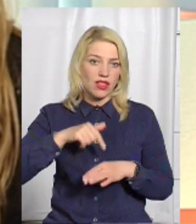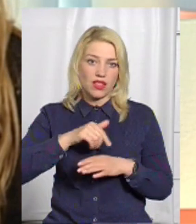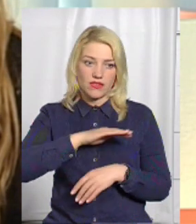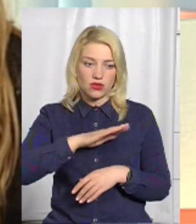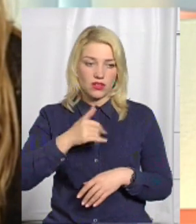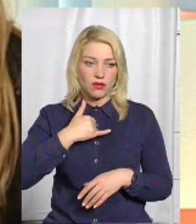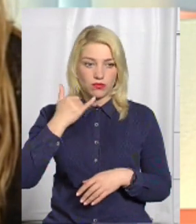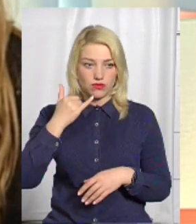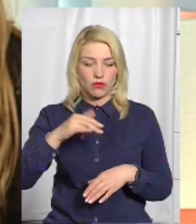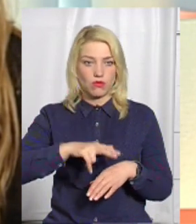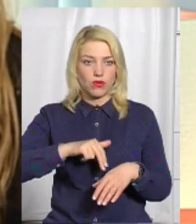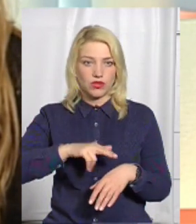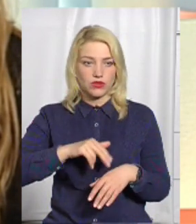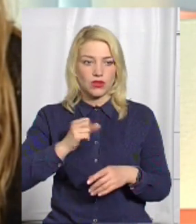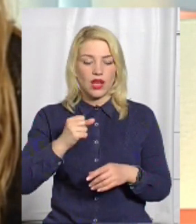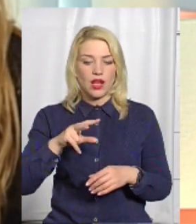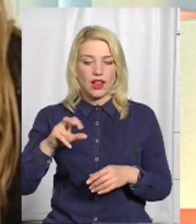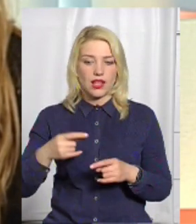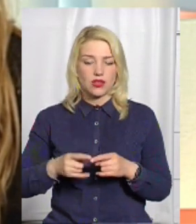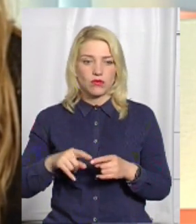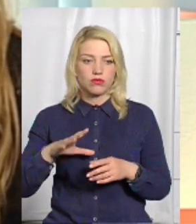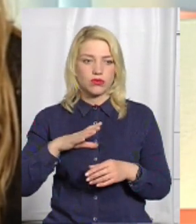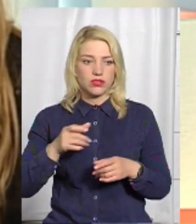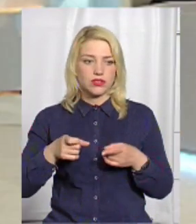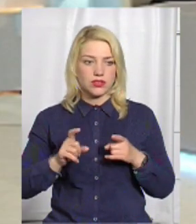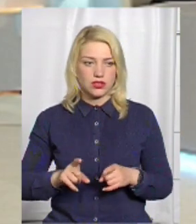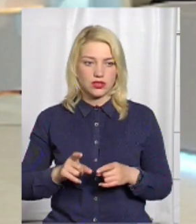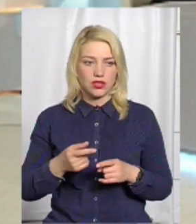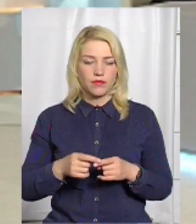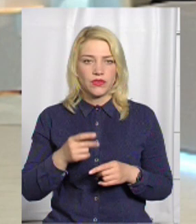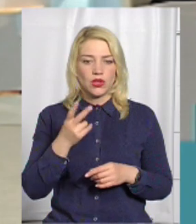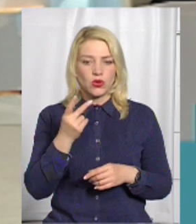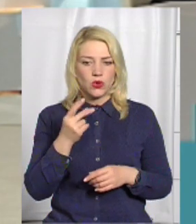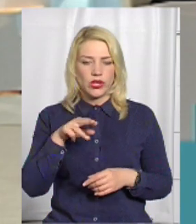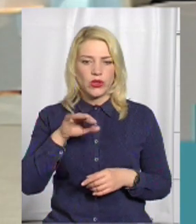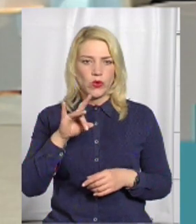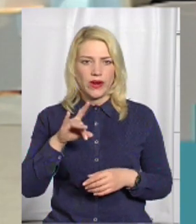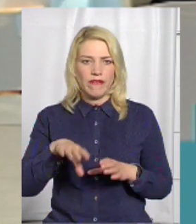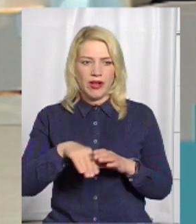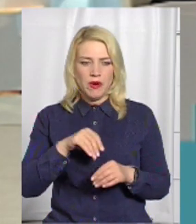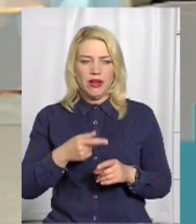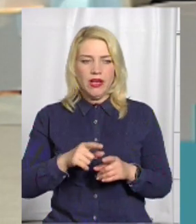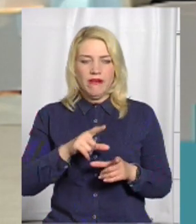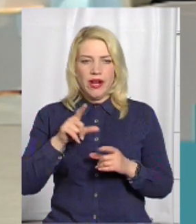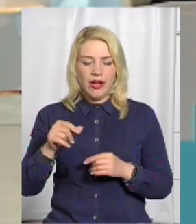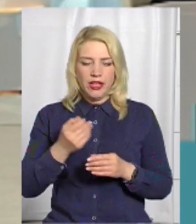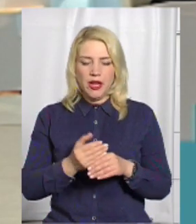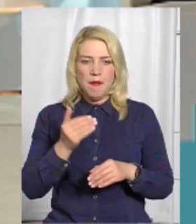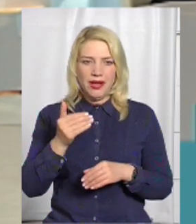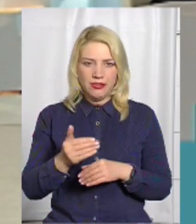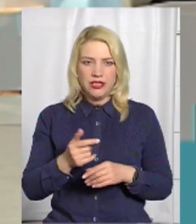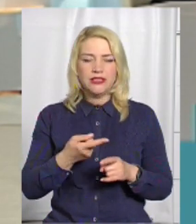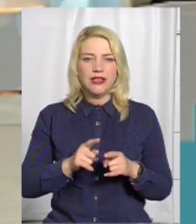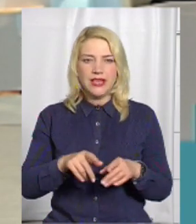Я позвонив в поліцію, відповідно, але то були дійсно там другий тур виборів. І виїхали туди набагато пізніше вже.